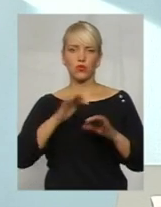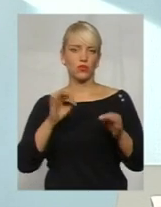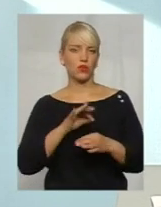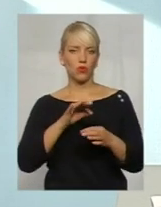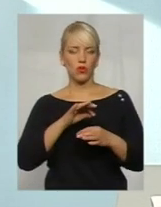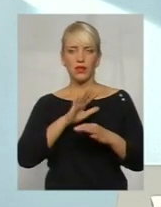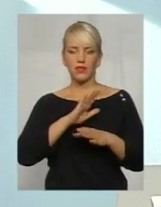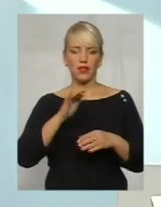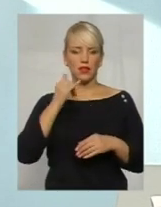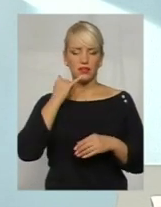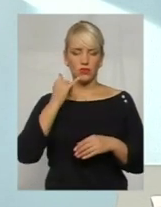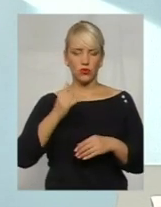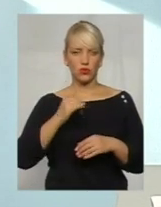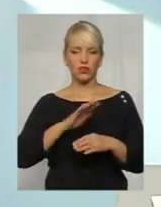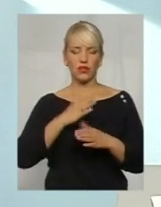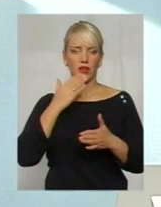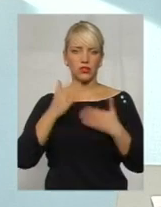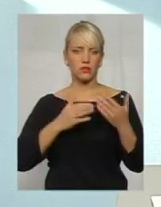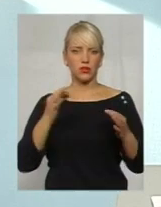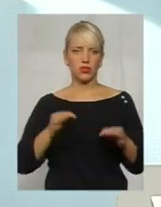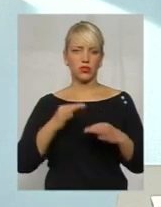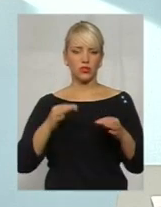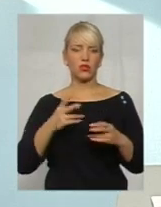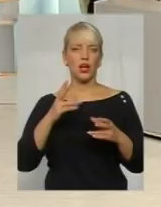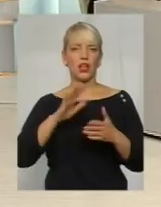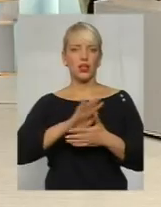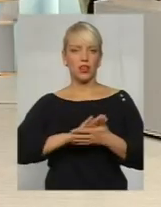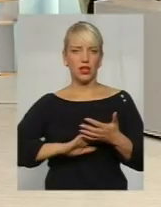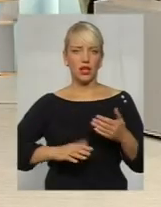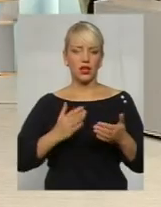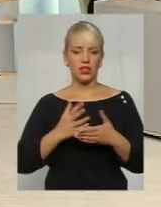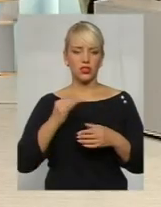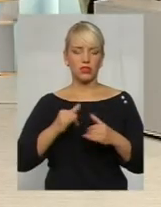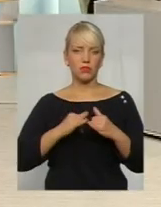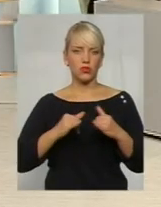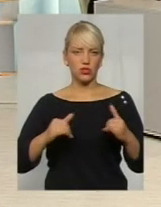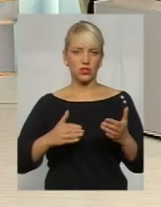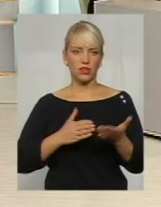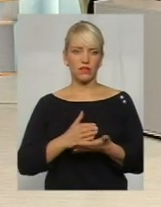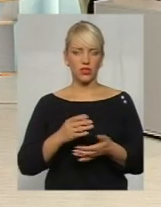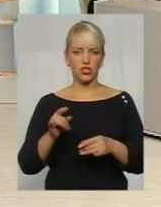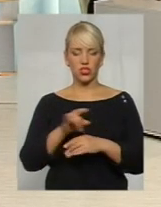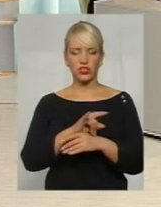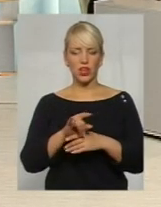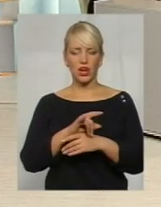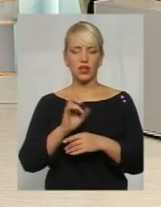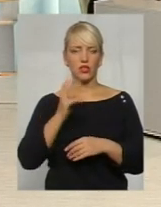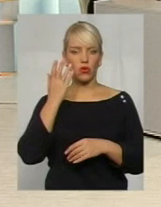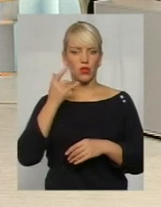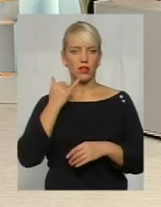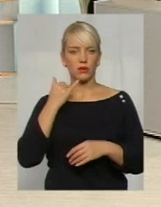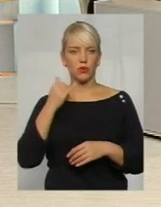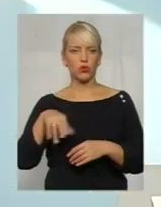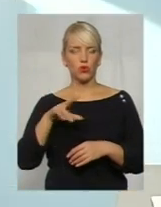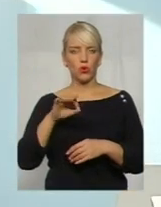Далі ми маємо поширені такі вирші храйства, коли телефонують до громадян, як